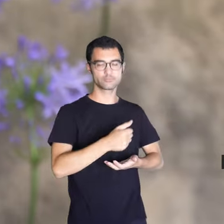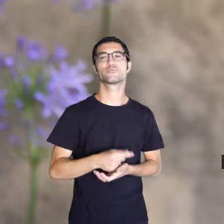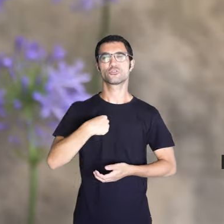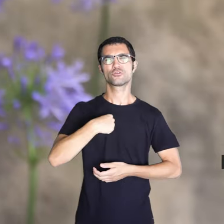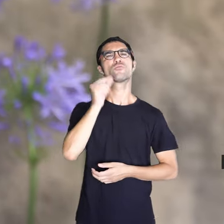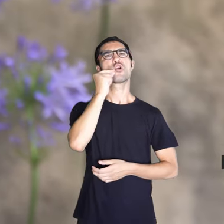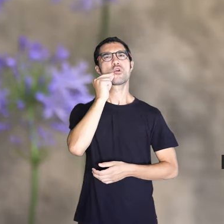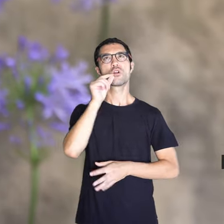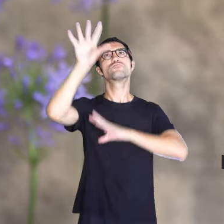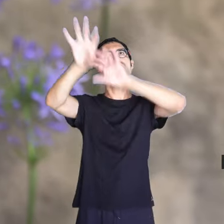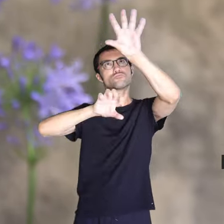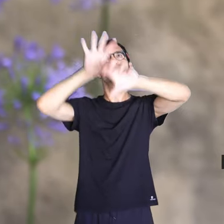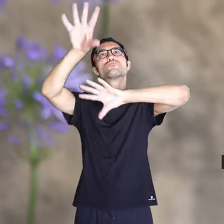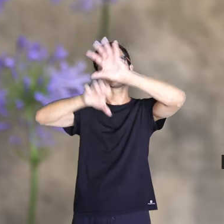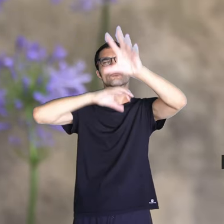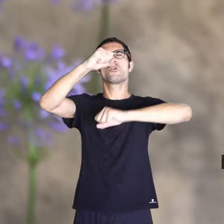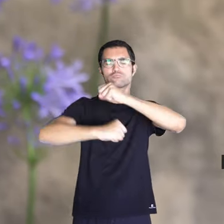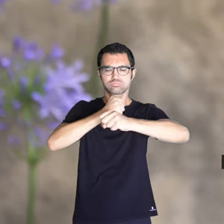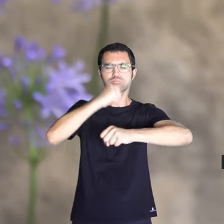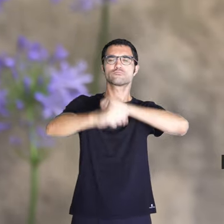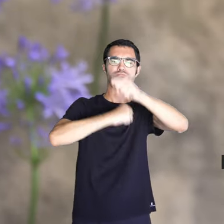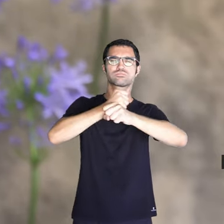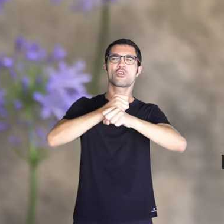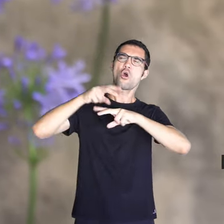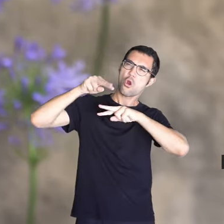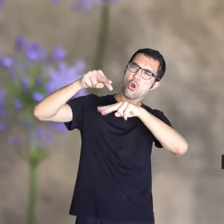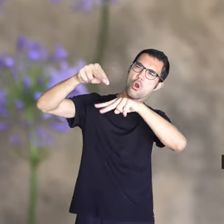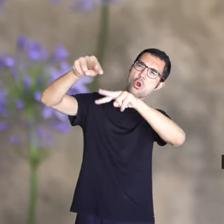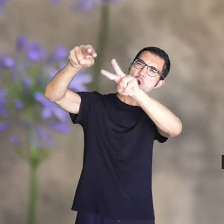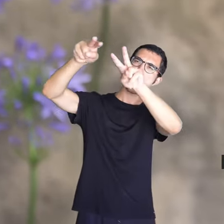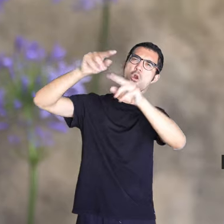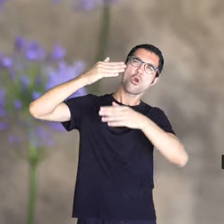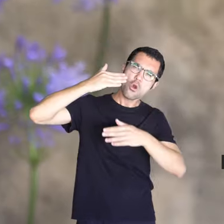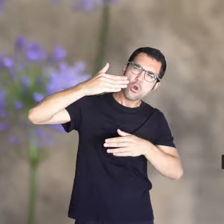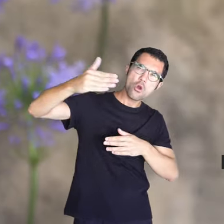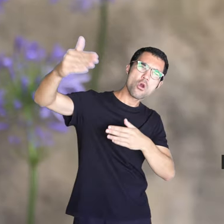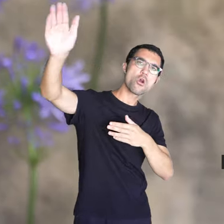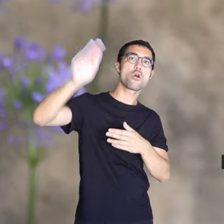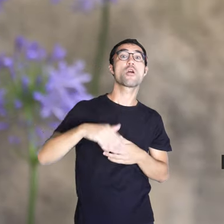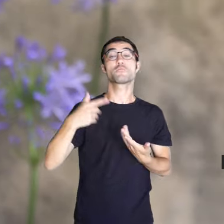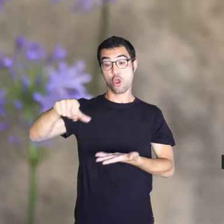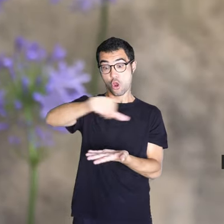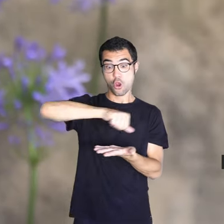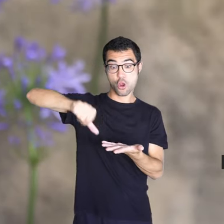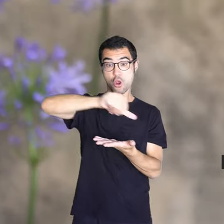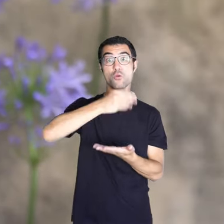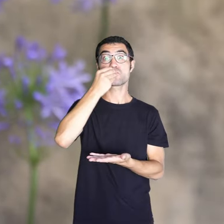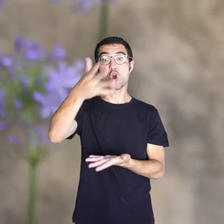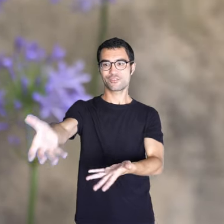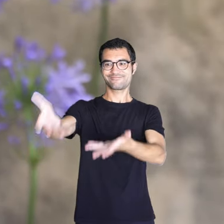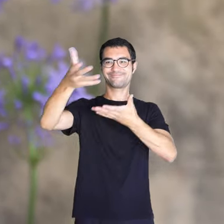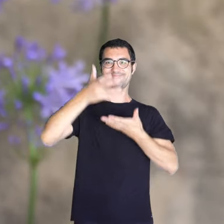d'anys, i venen fora, i això, però m'ho donaven sol i bo. a mare tenia oli per tot l'any,